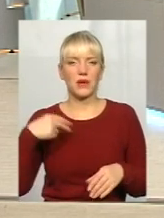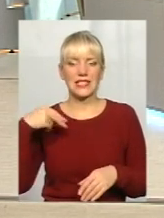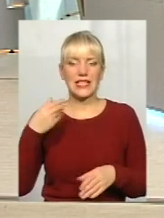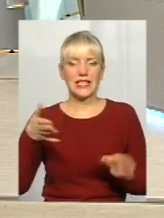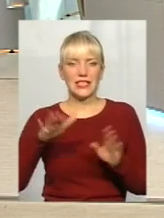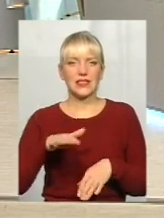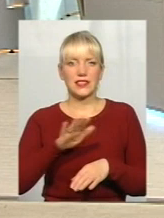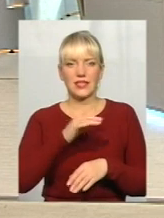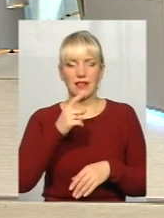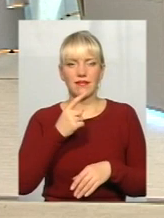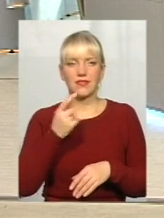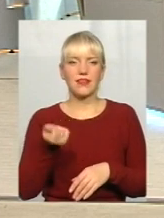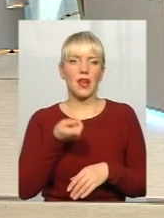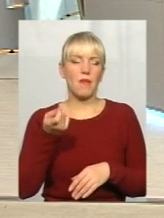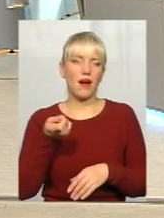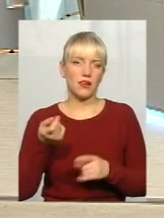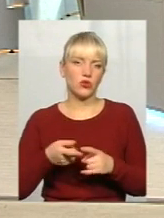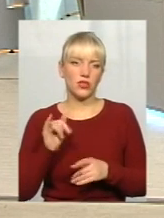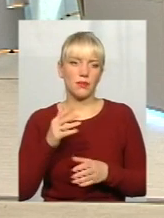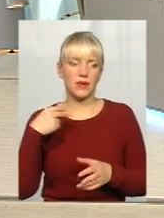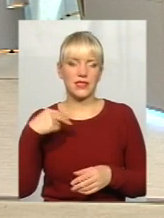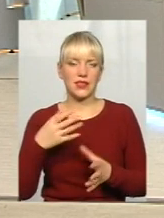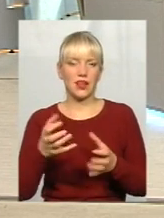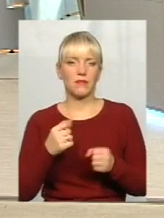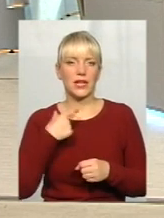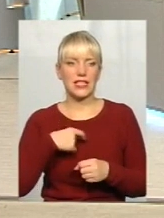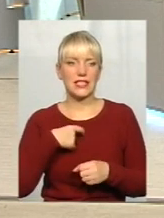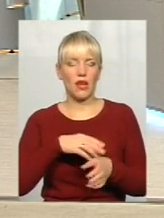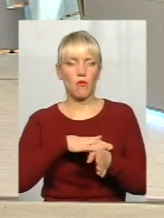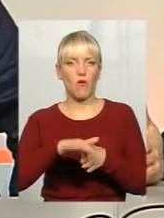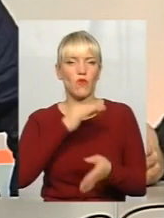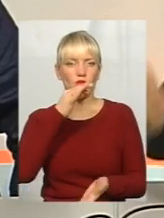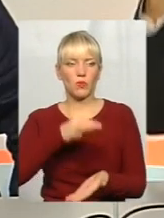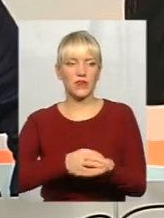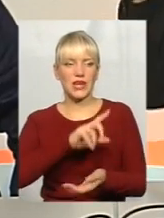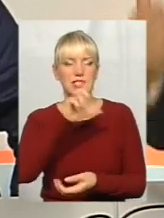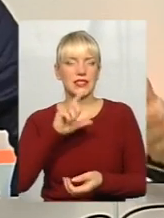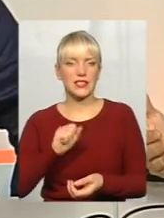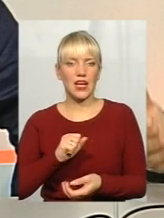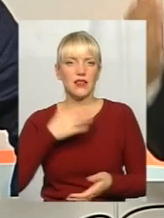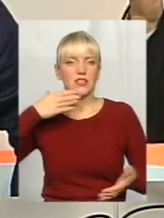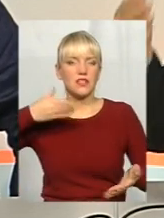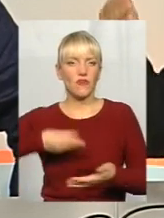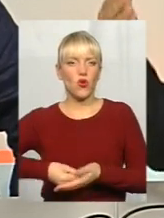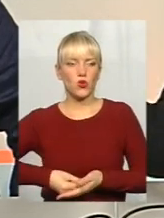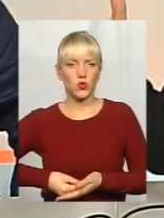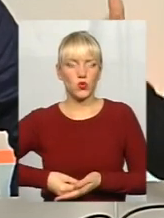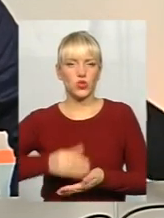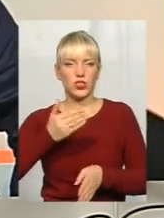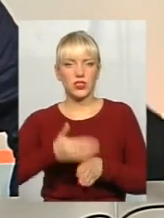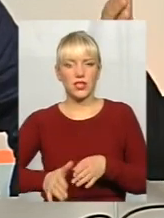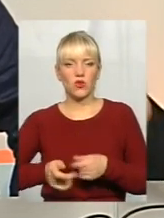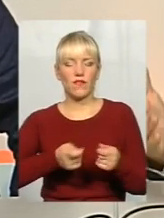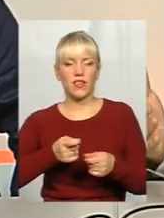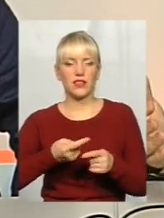Президент зараз бере, по суті, цим, ми вже про це говорили, він бере на себе повну відповідальність за свою частину